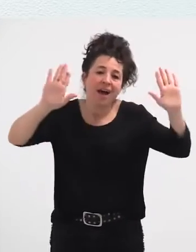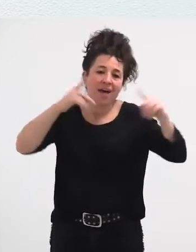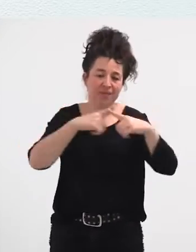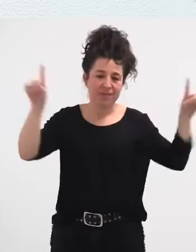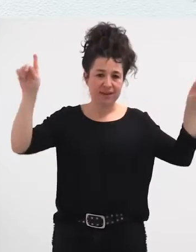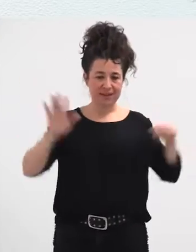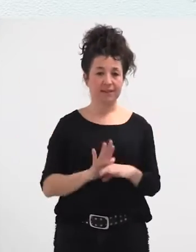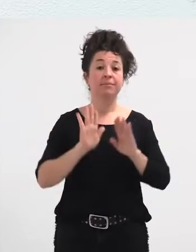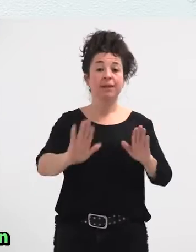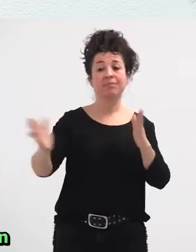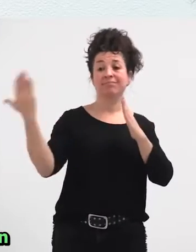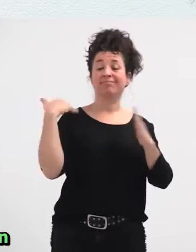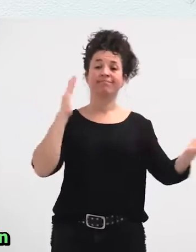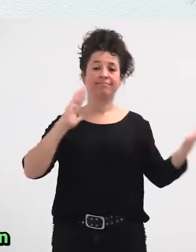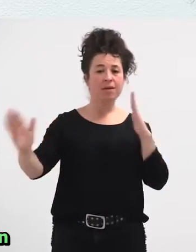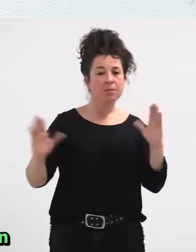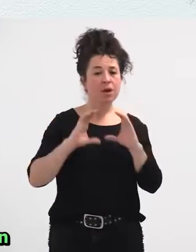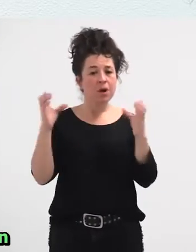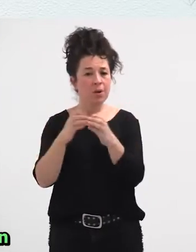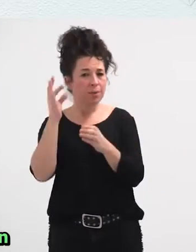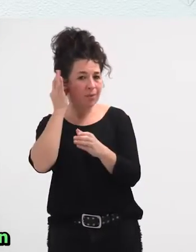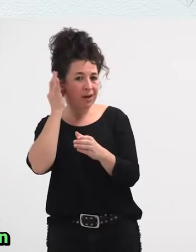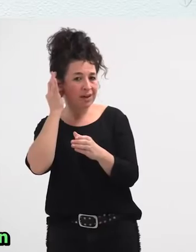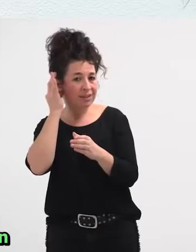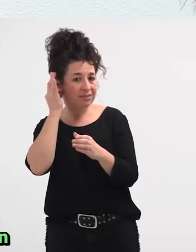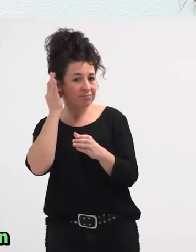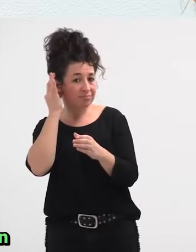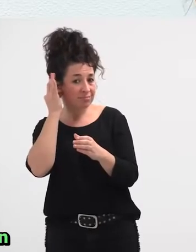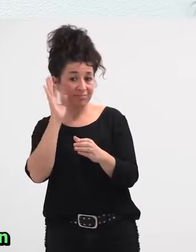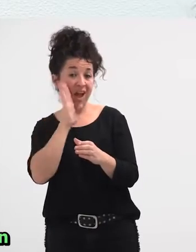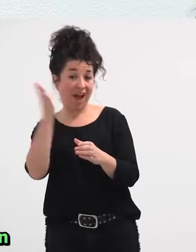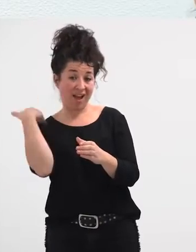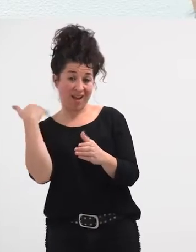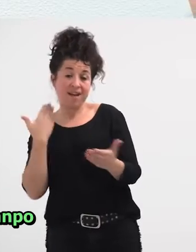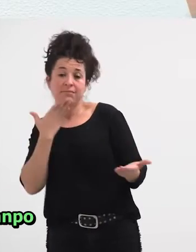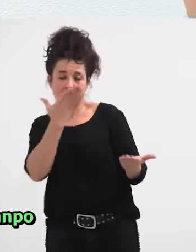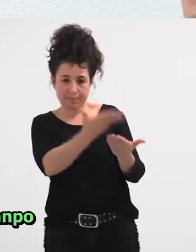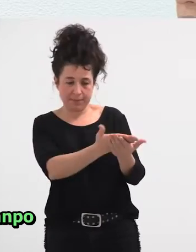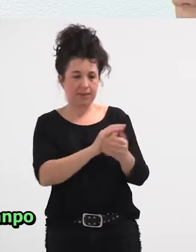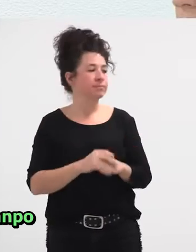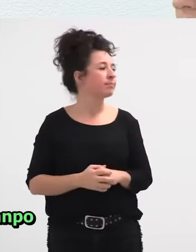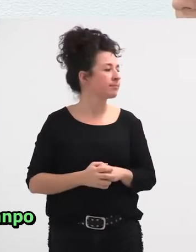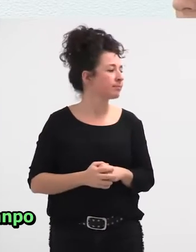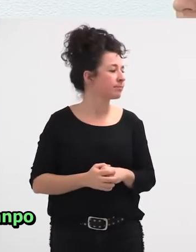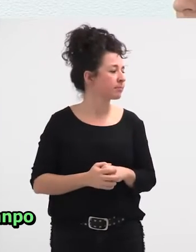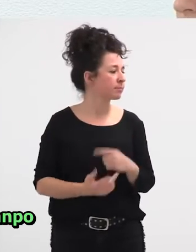hori ere desitxuratuta dago, ez? Eko kelkarrezketatu ditugu alarde parekidearen alde jardun duten espesoeko